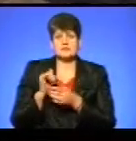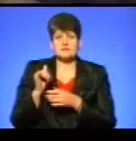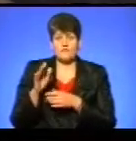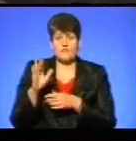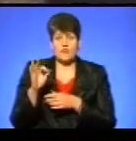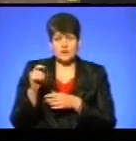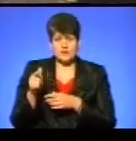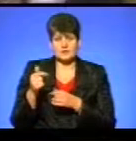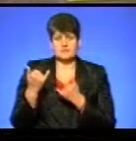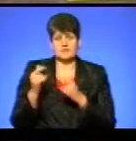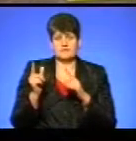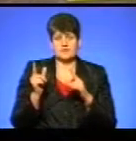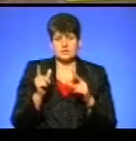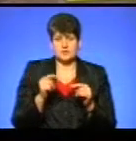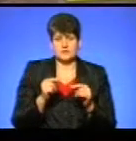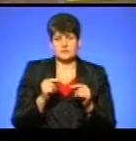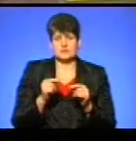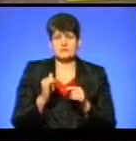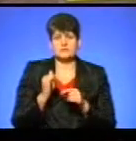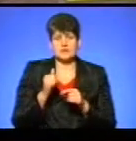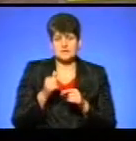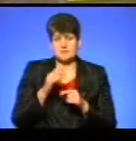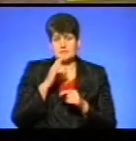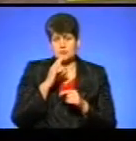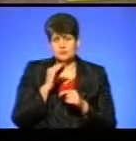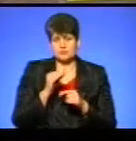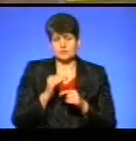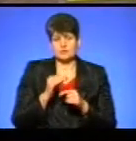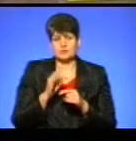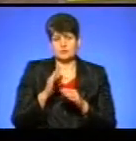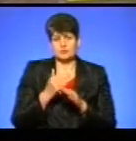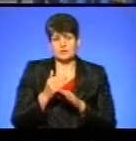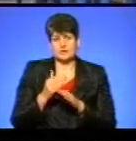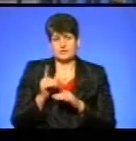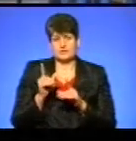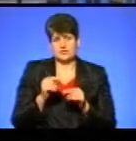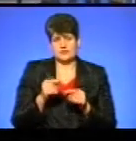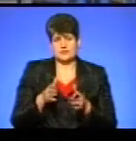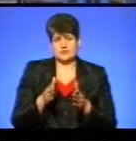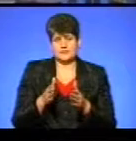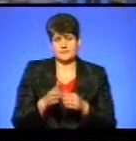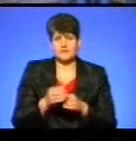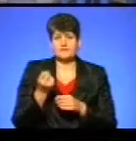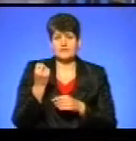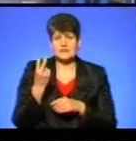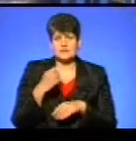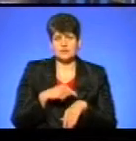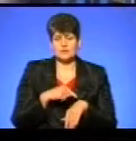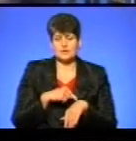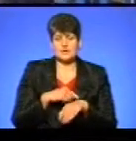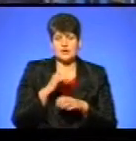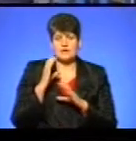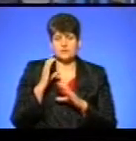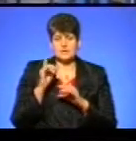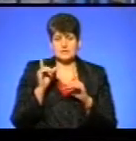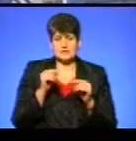виїжджають заправлятися маршрутки. Як тільки будуть заправлені, будуть потихеньку виїжджати на лінію. О 12-й годині автобуси, які